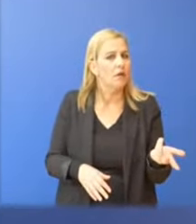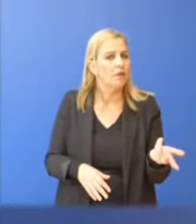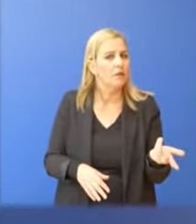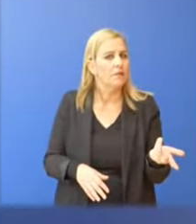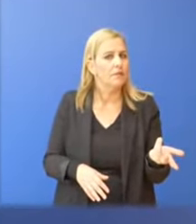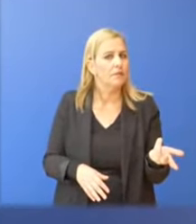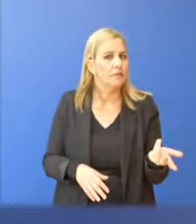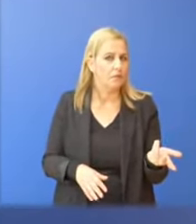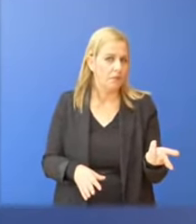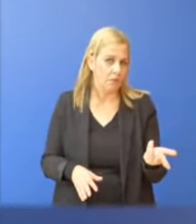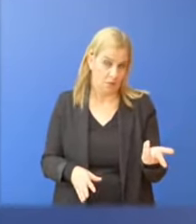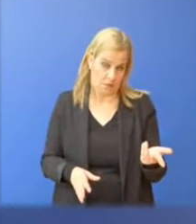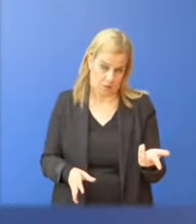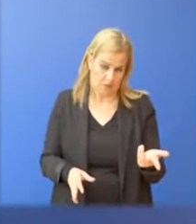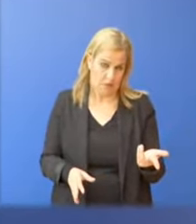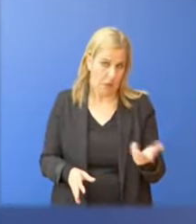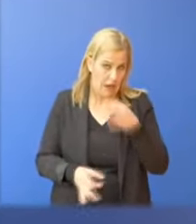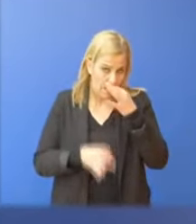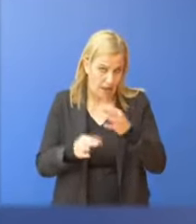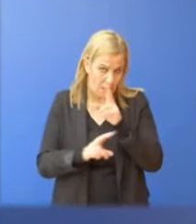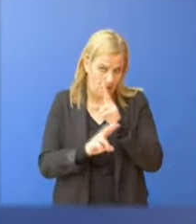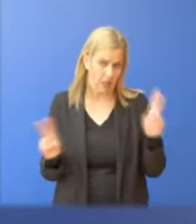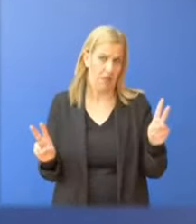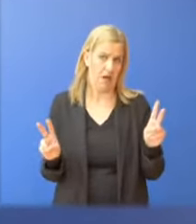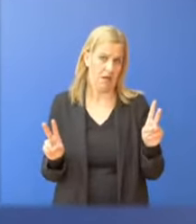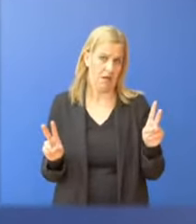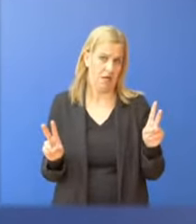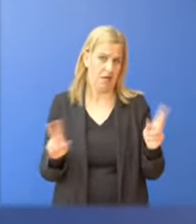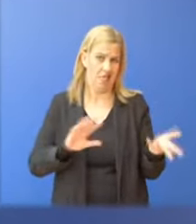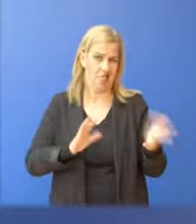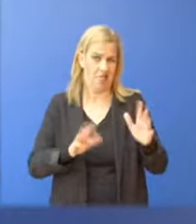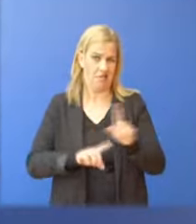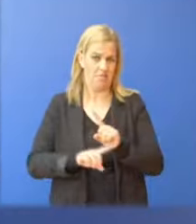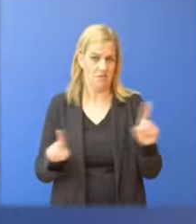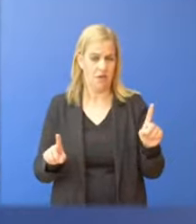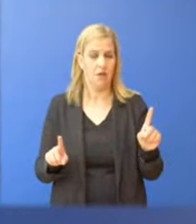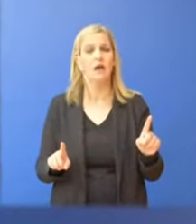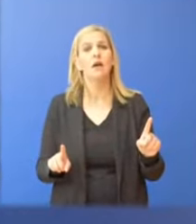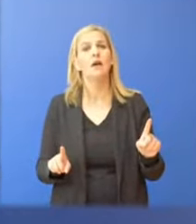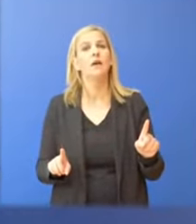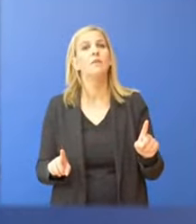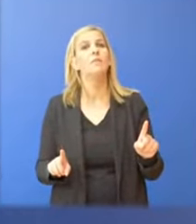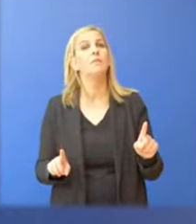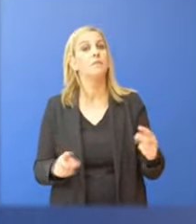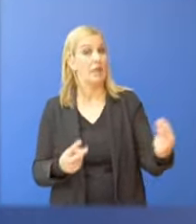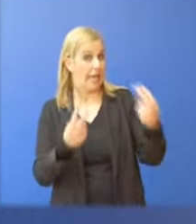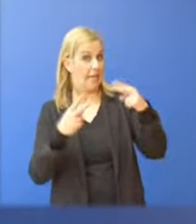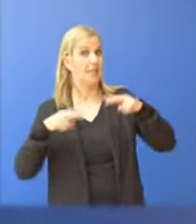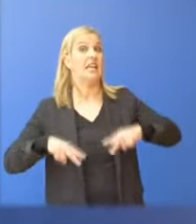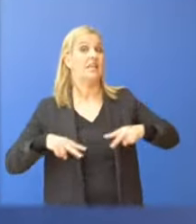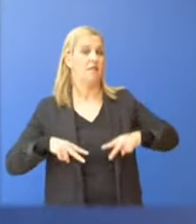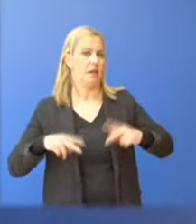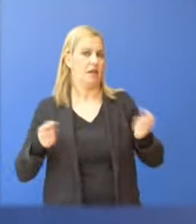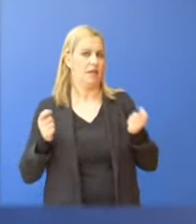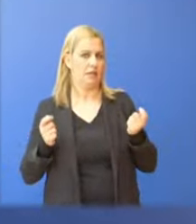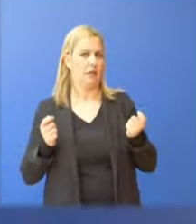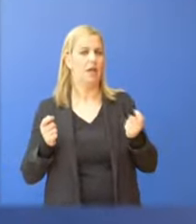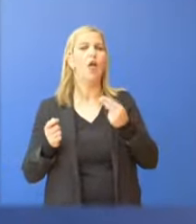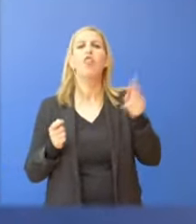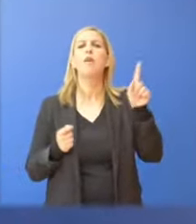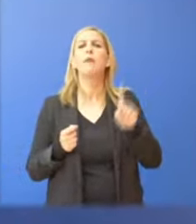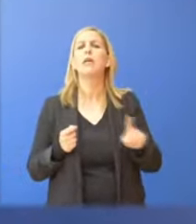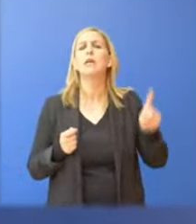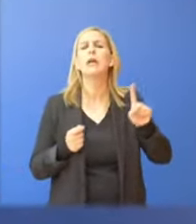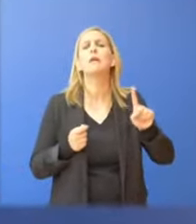Επειδή, να λέμε τα πράγματα με το όνομά τους, έτσι. Τιν είδατε τη στάση της κυβέρνησης. Μιλήσατε για την Κυριακή. Εγώ δεν γνωρίζω